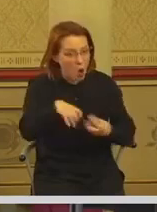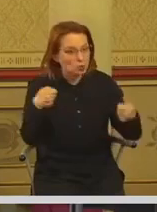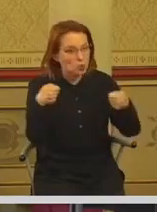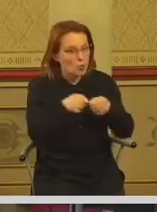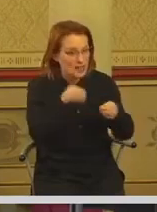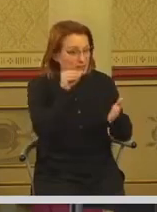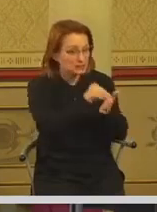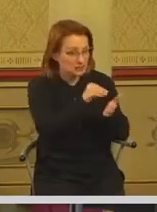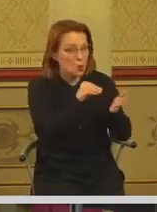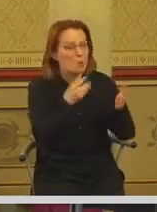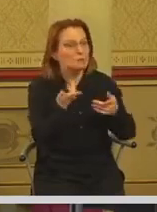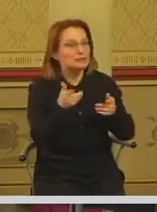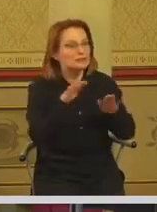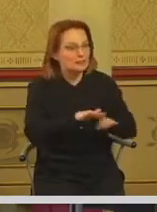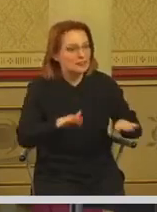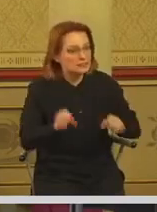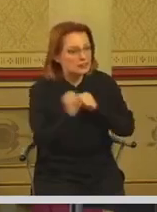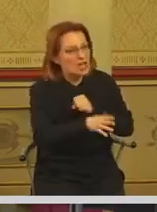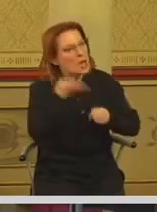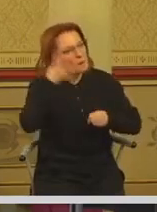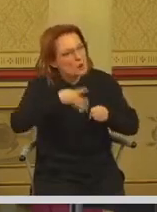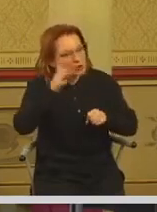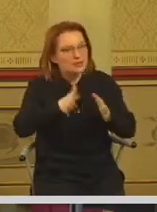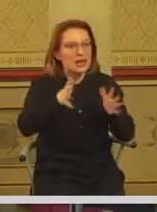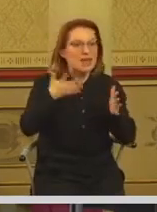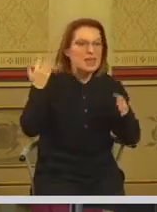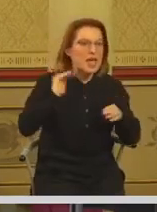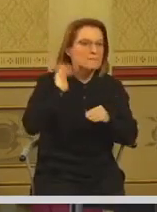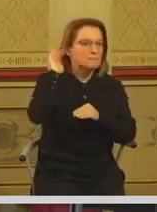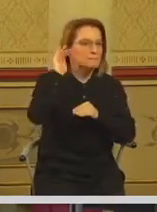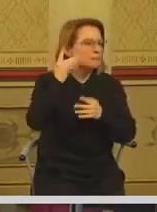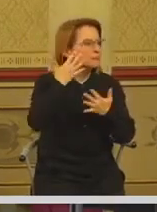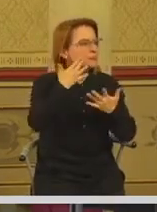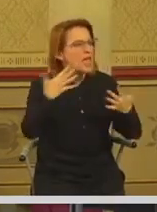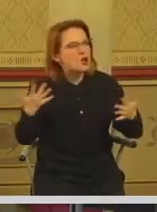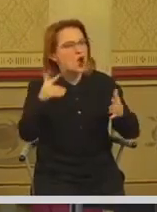je procjena da će ostati neupisano više tisuća djece,